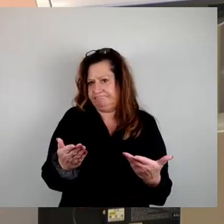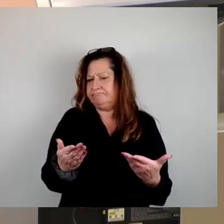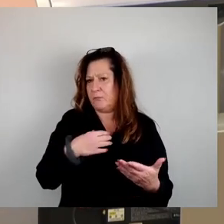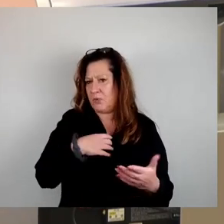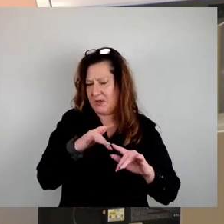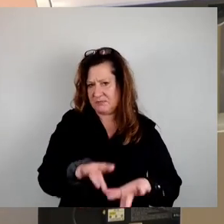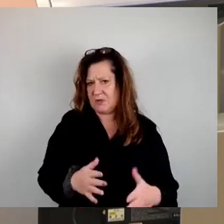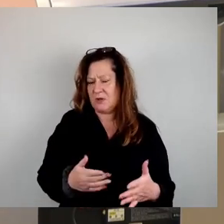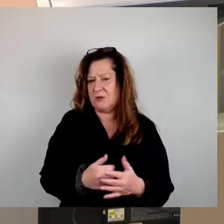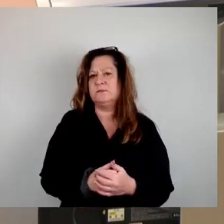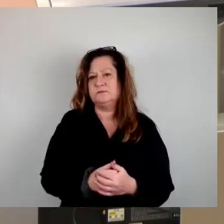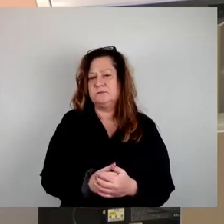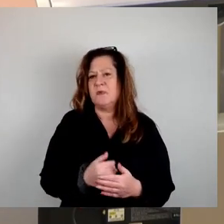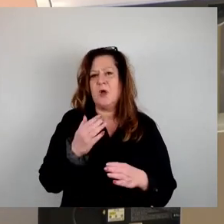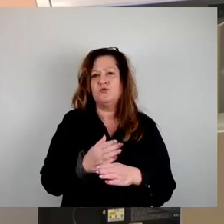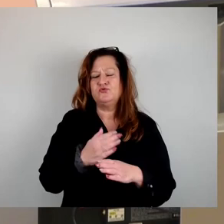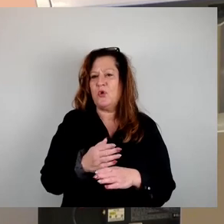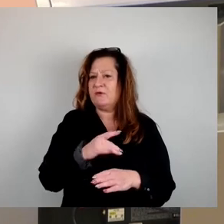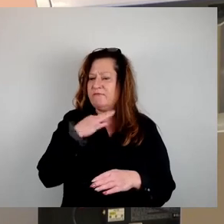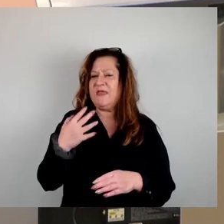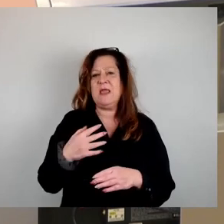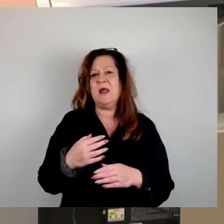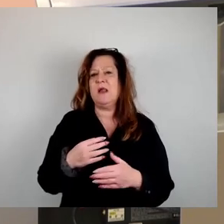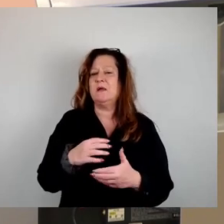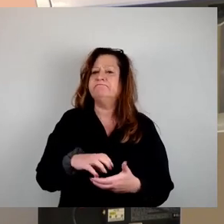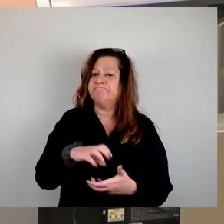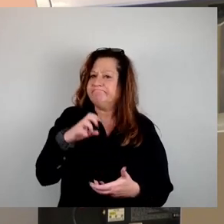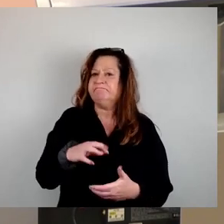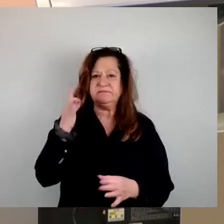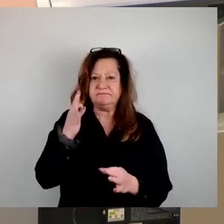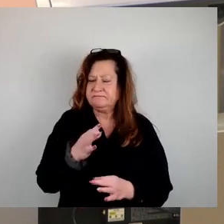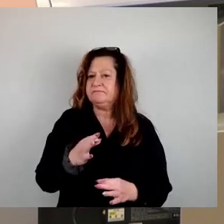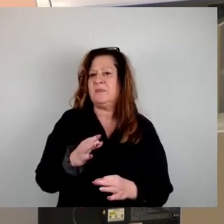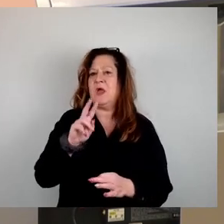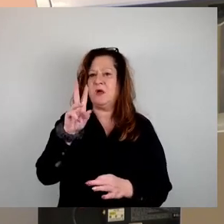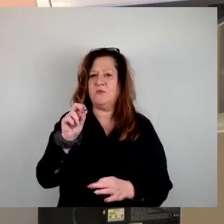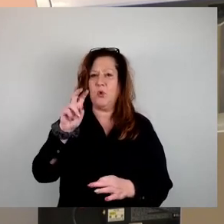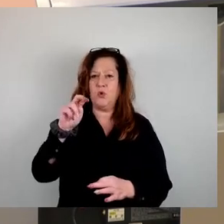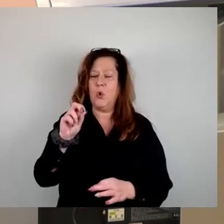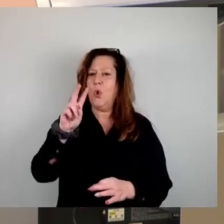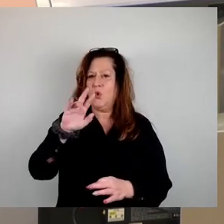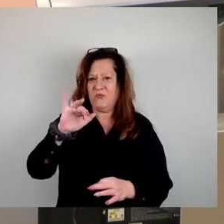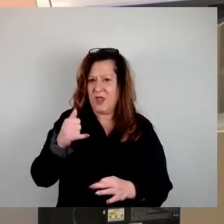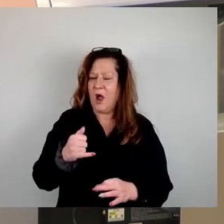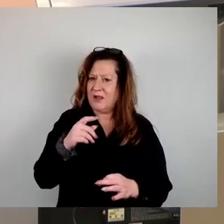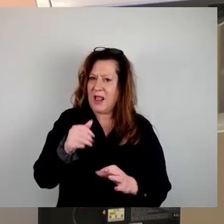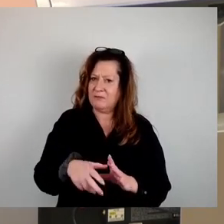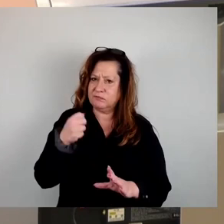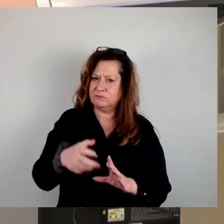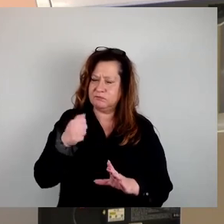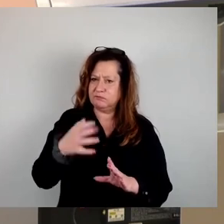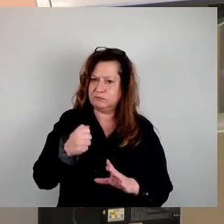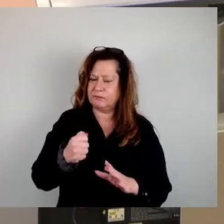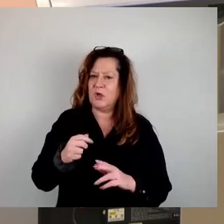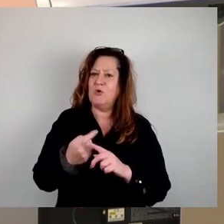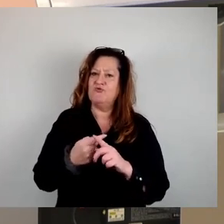dieses eben seit Jahren als Rendite aus der Aktiengesellschaft Vonovia heraus. Übrig bleibt Vonovia ein Schuldenberg und der